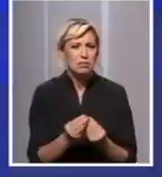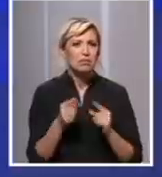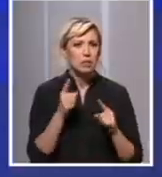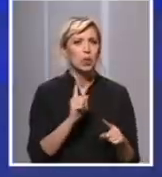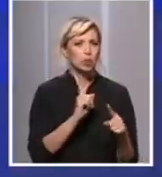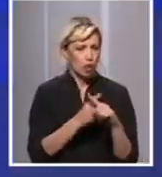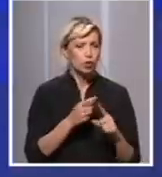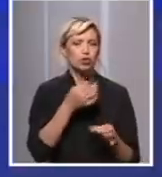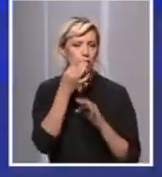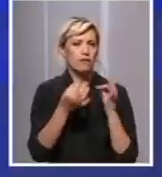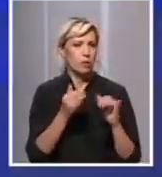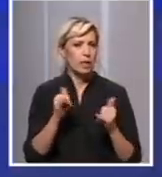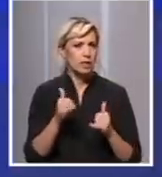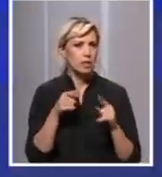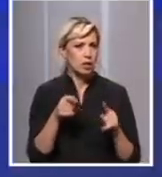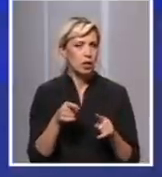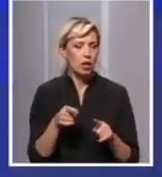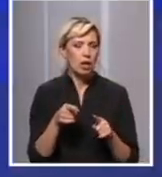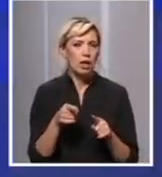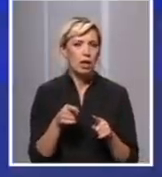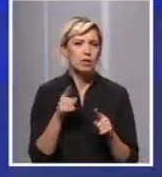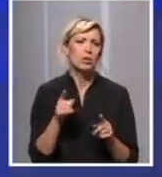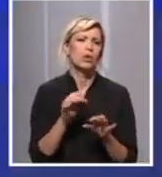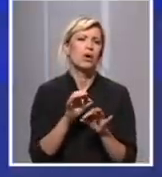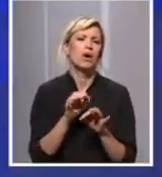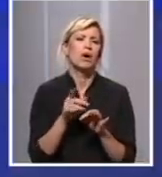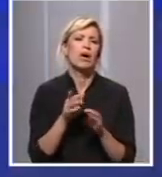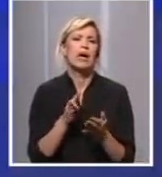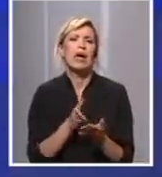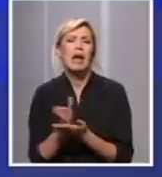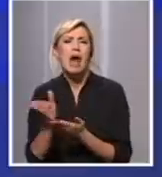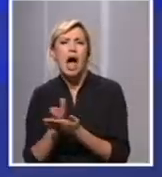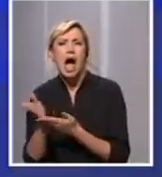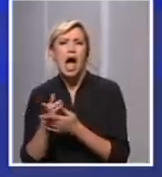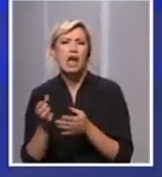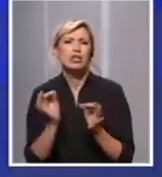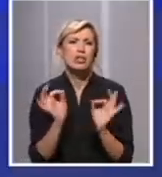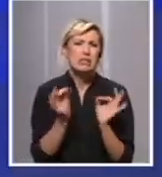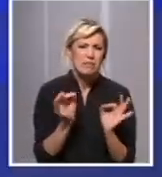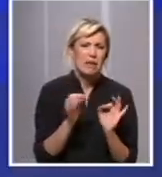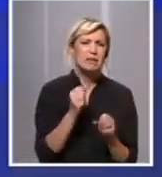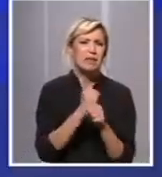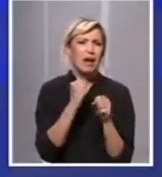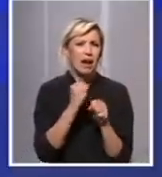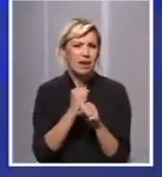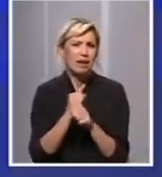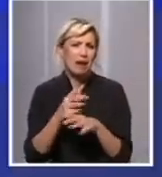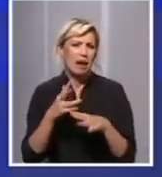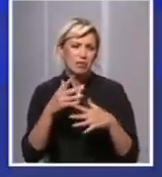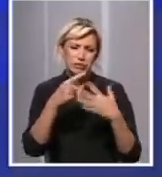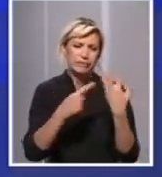tačni i naravno pošto je rađeno po izuzetno sofisticirane metodologije o kojima profesorke dinamikom određenom to